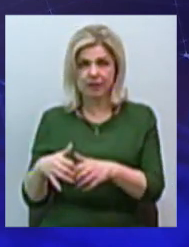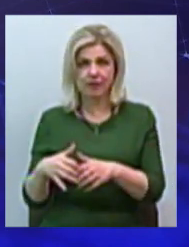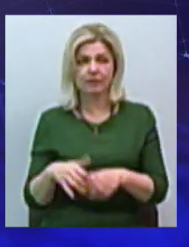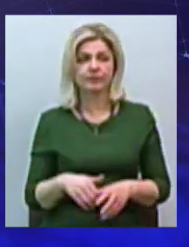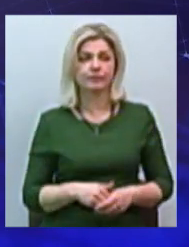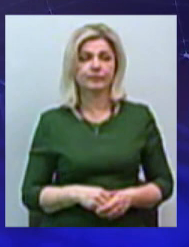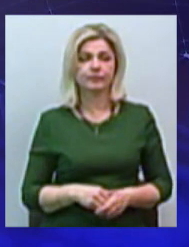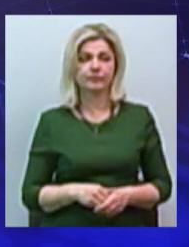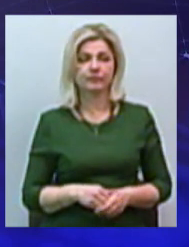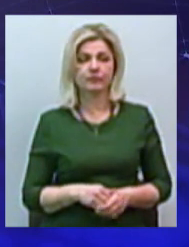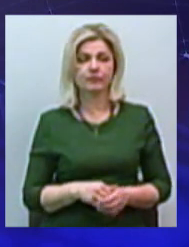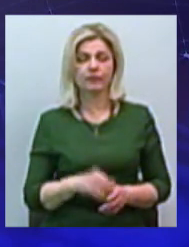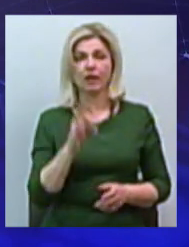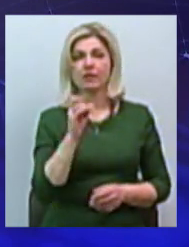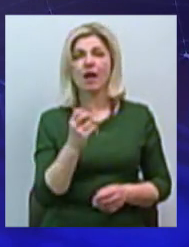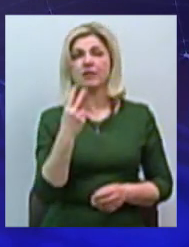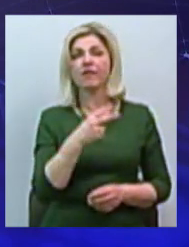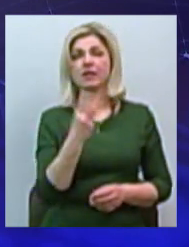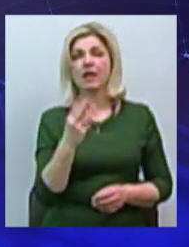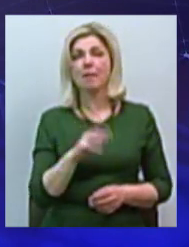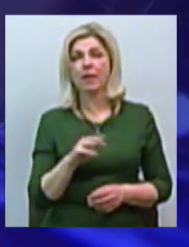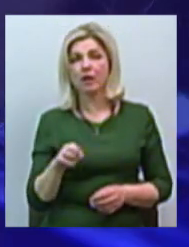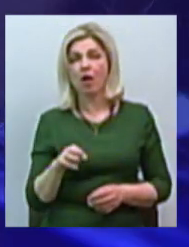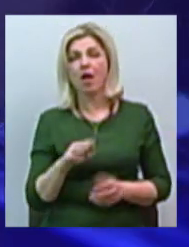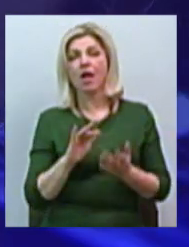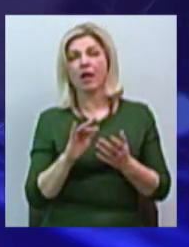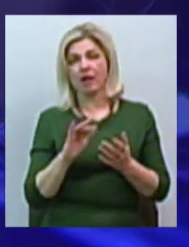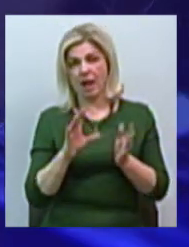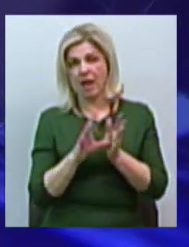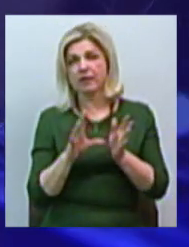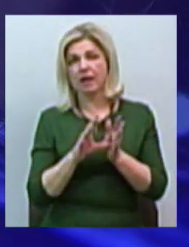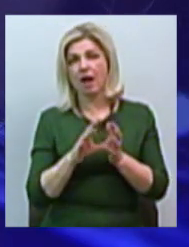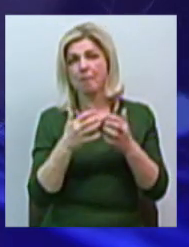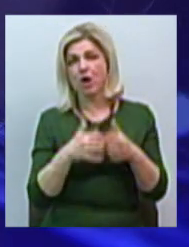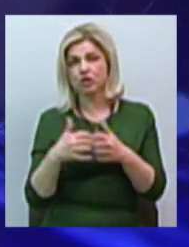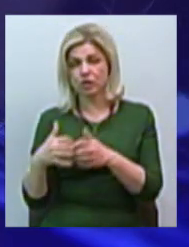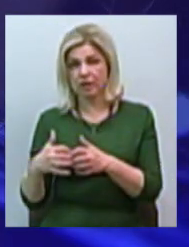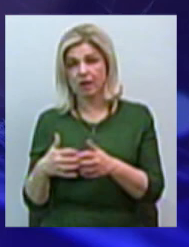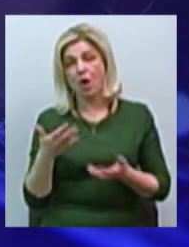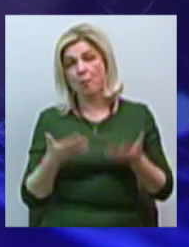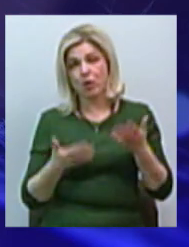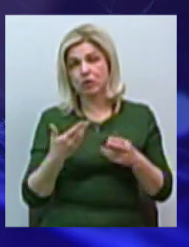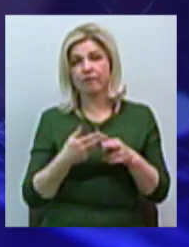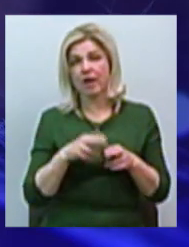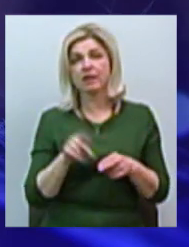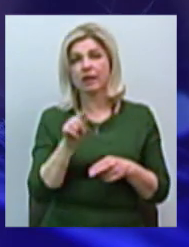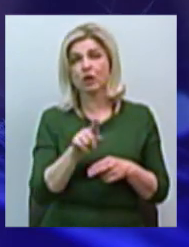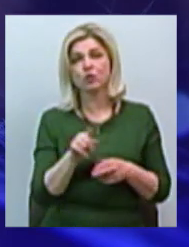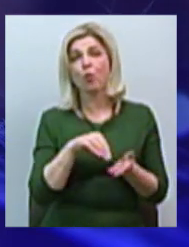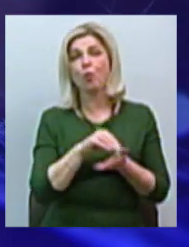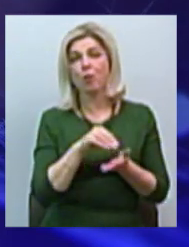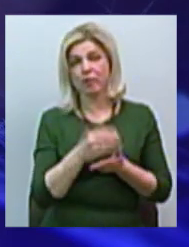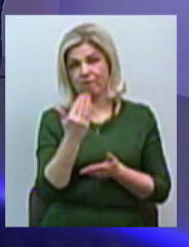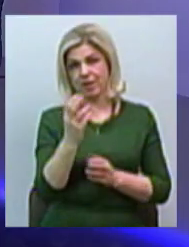на 23 мільйони електричних машин. Можливо, певною мірою, це і те, що купував ваш завод. Так?